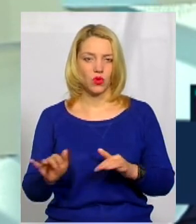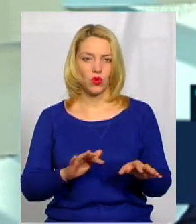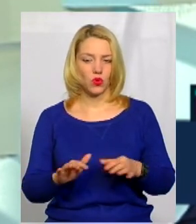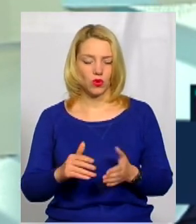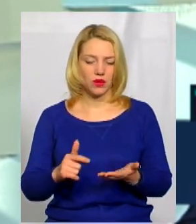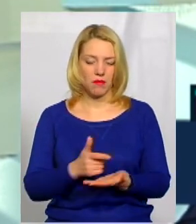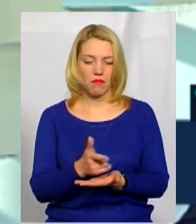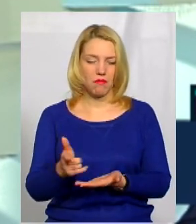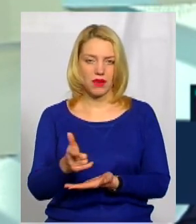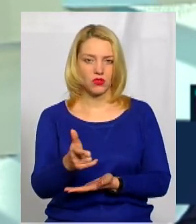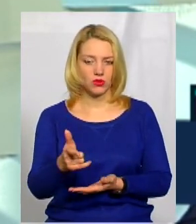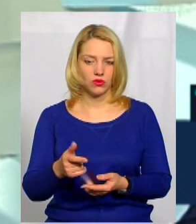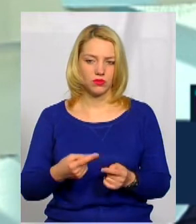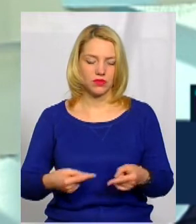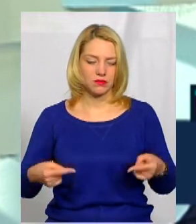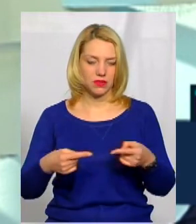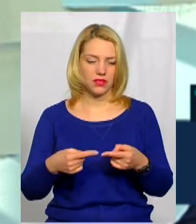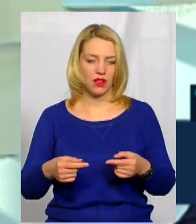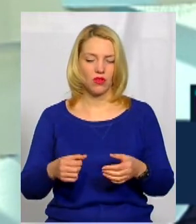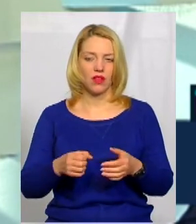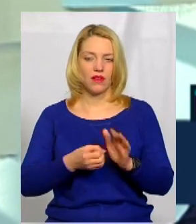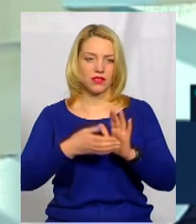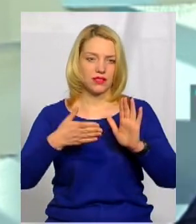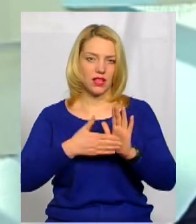маршрутом, спеціально визначеним і затвердженим.